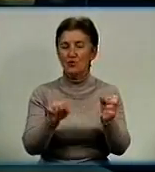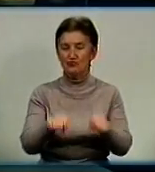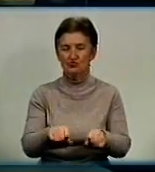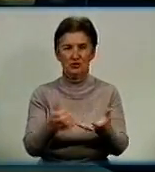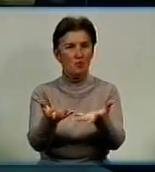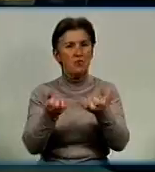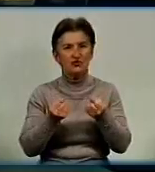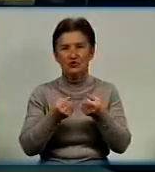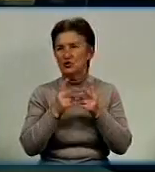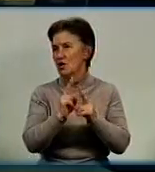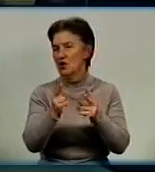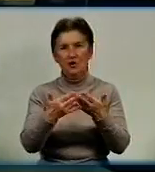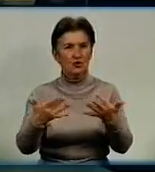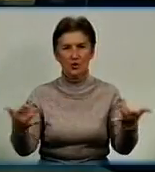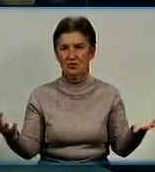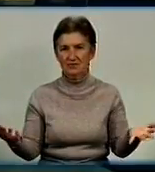може будь-хто.